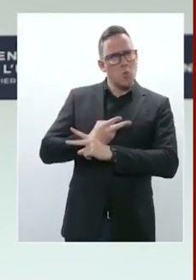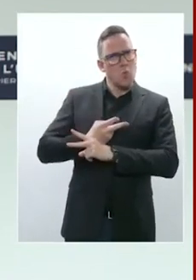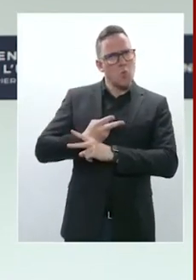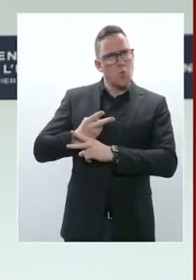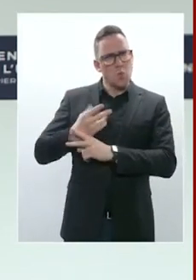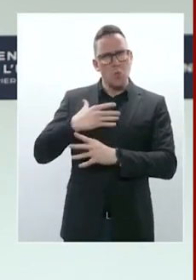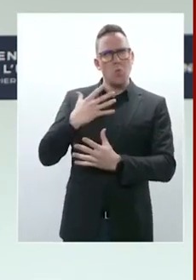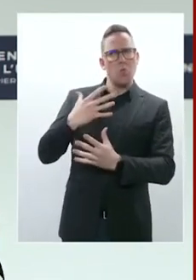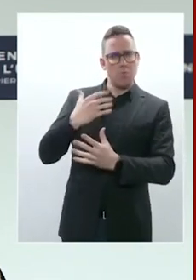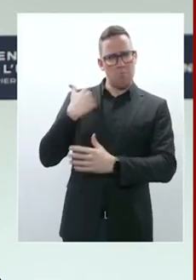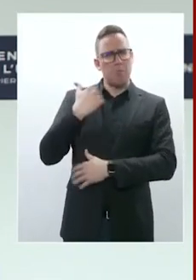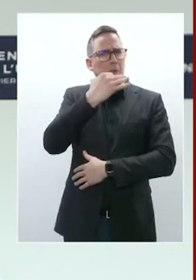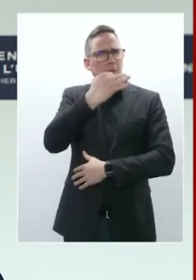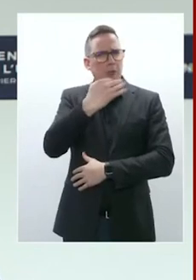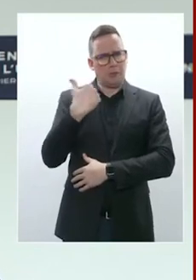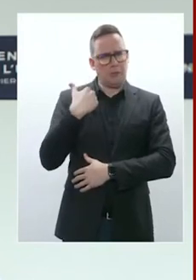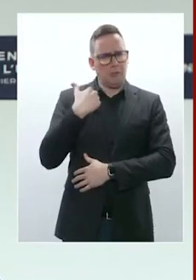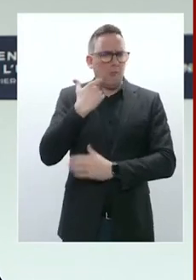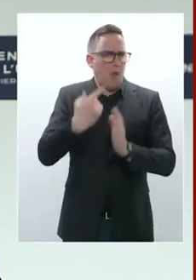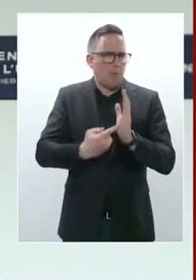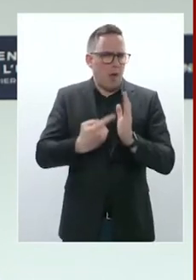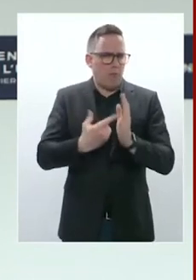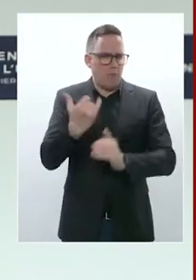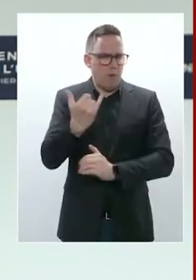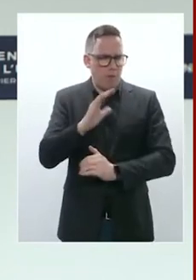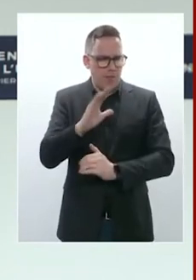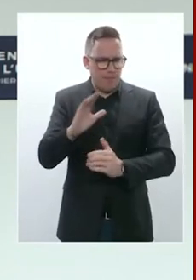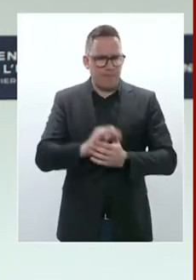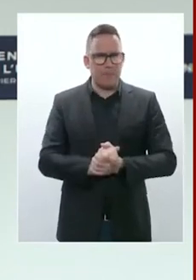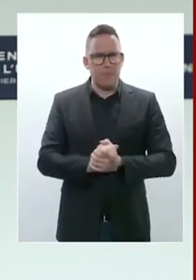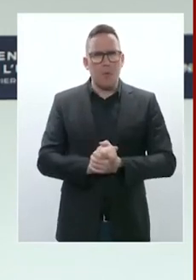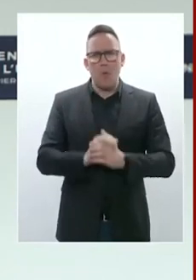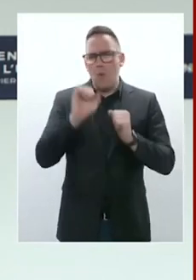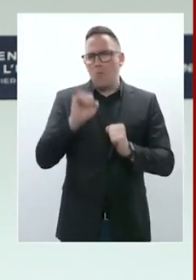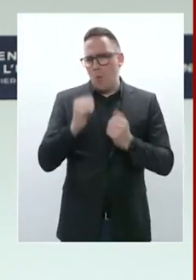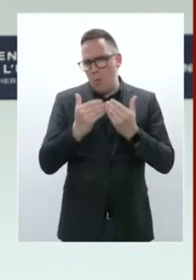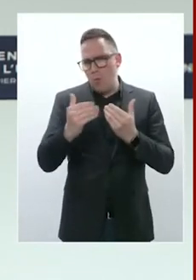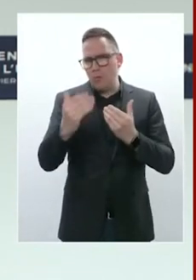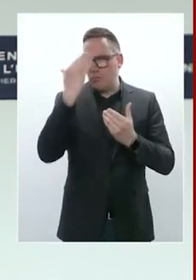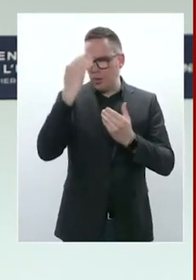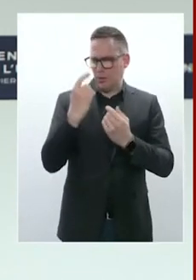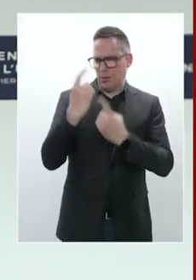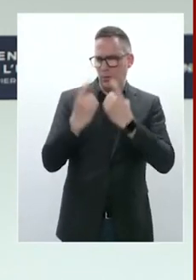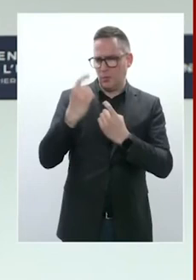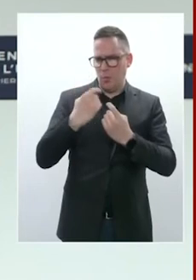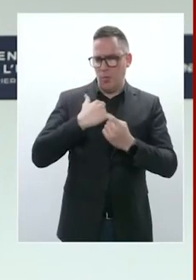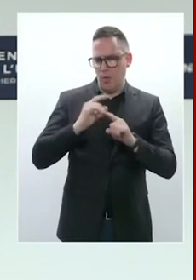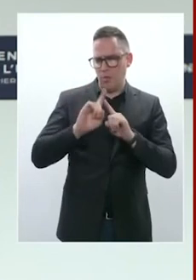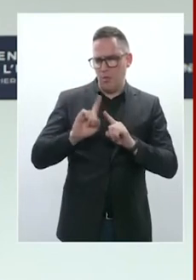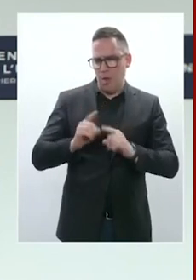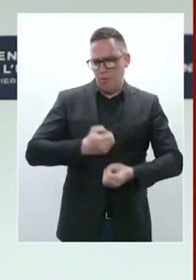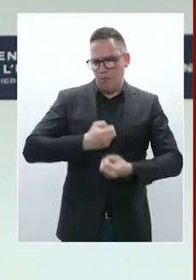'y reviendrai pas, je pourrai éventuellement détailler dans le cadre de vos questions, il fait l'objet d'un consensus, d'une unanimité